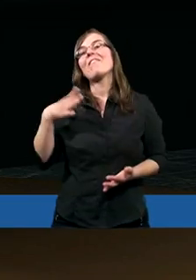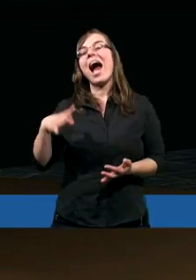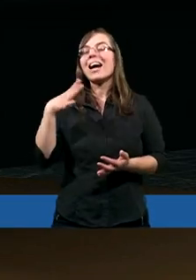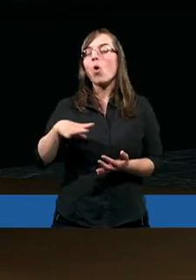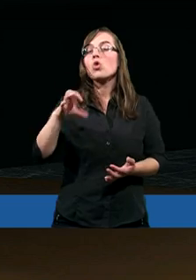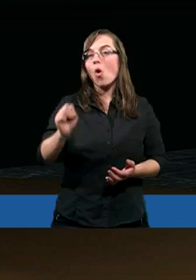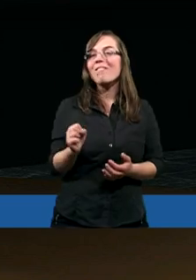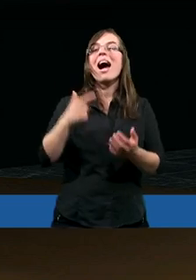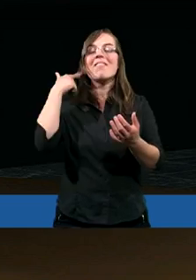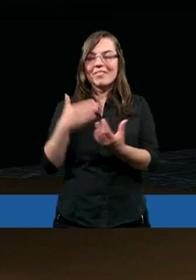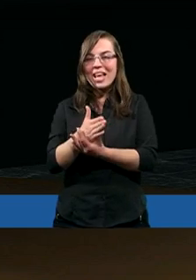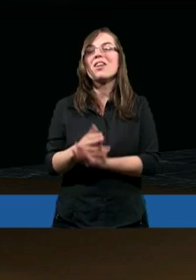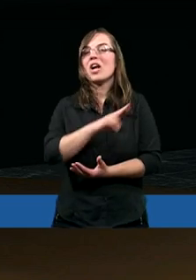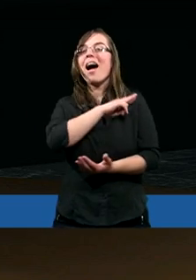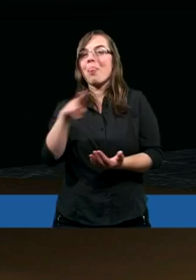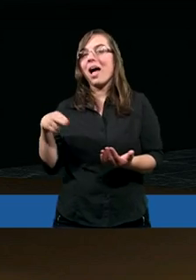wierze naszej,